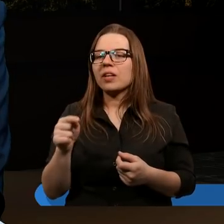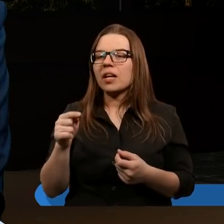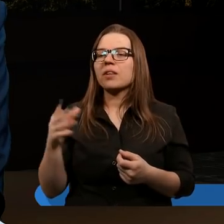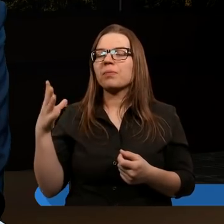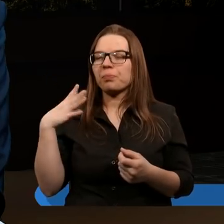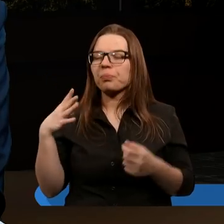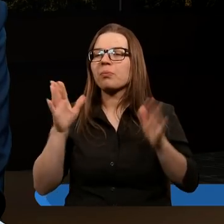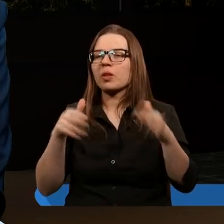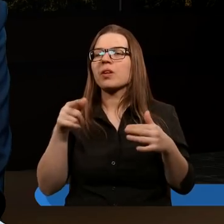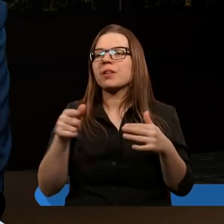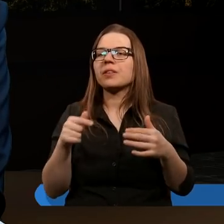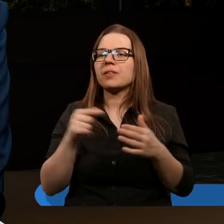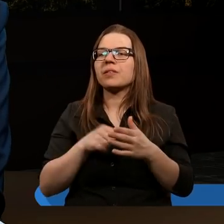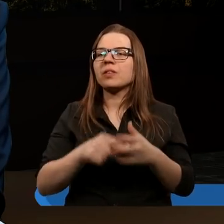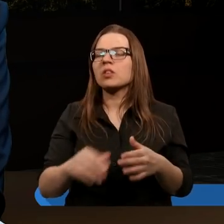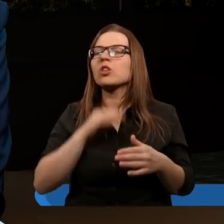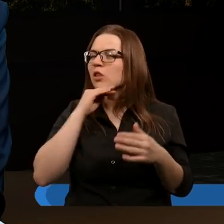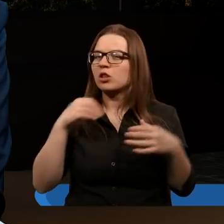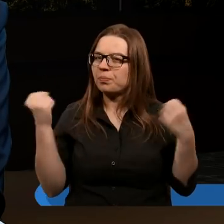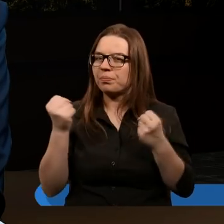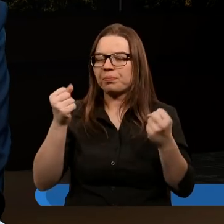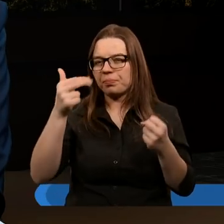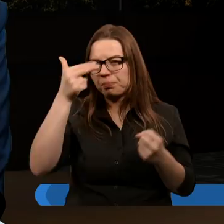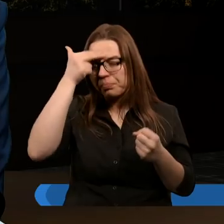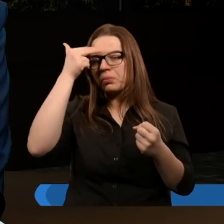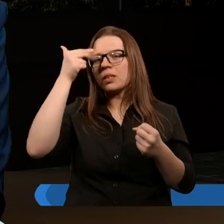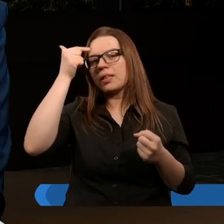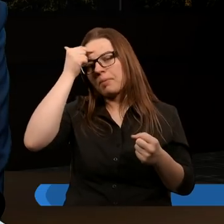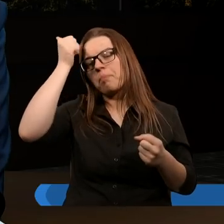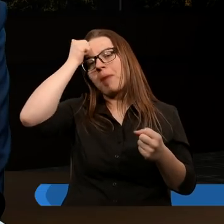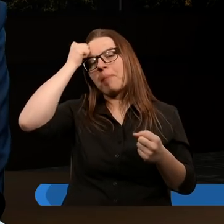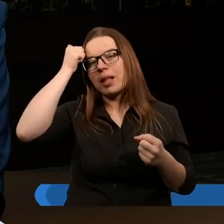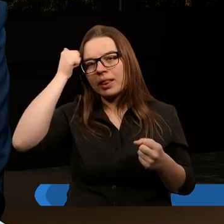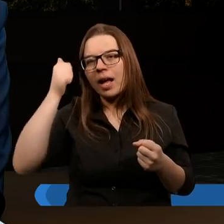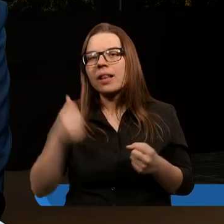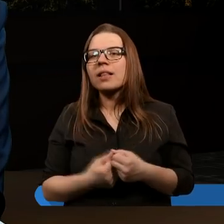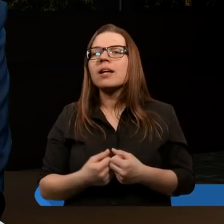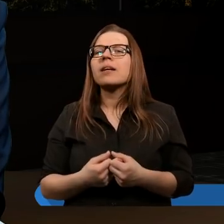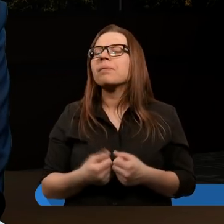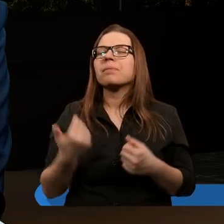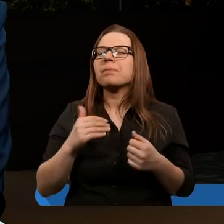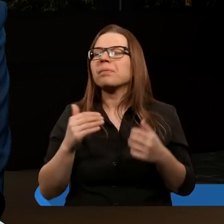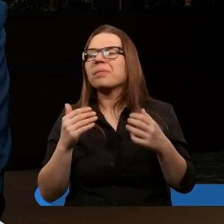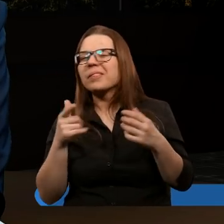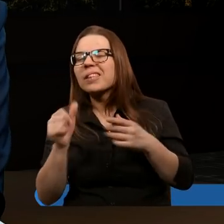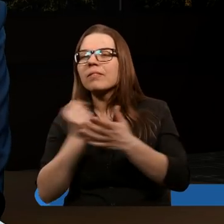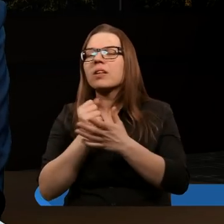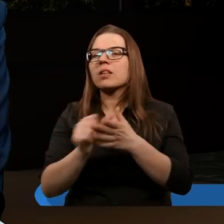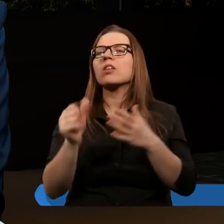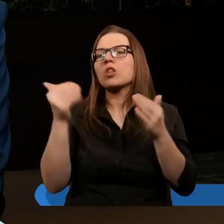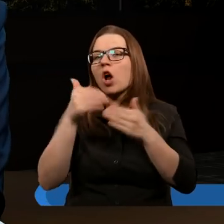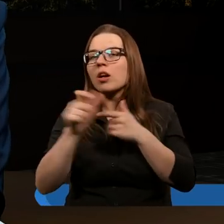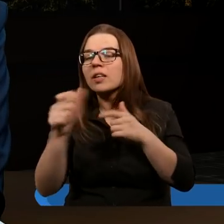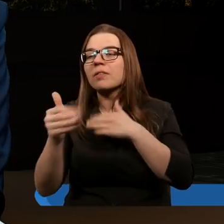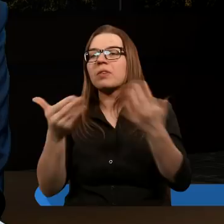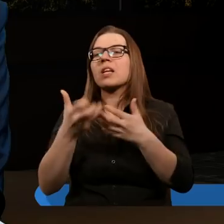zostało to dość mocno zapamiętane i odnotowane, prawda? Ponieważ nie dość, że następuje tam trzęsienie